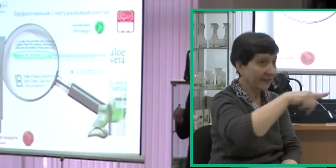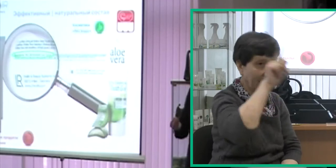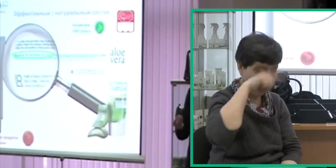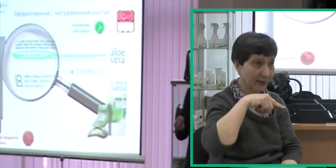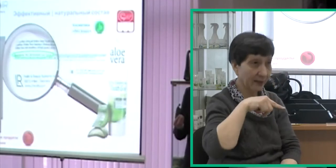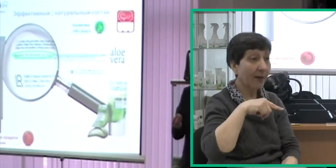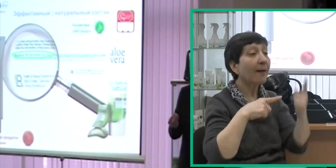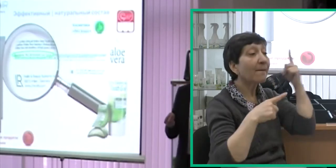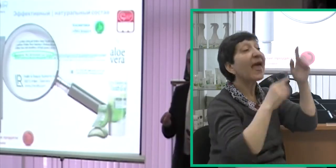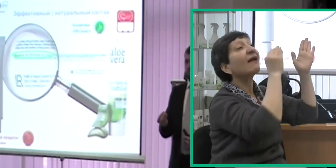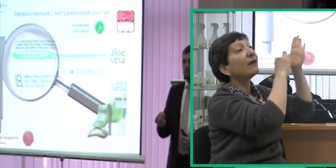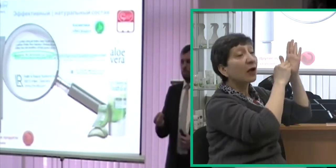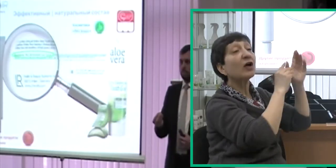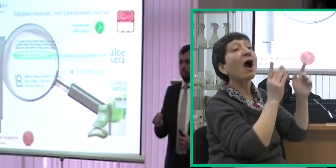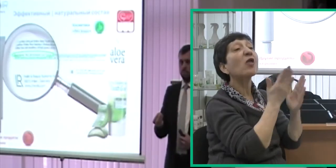Знаете об этом?